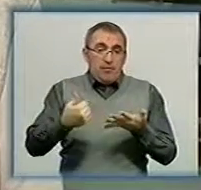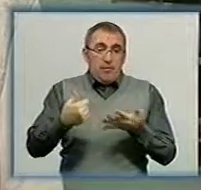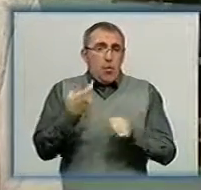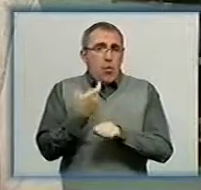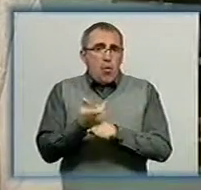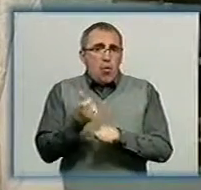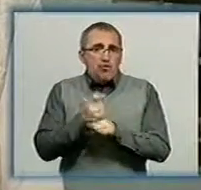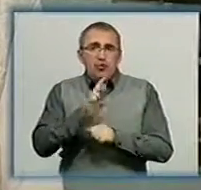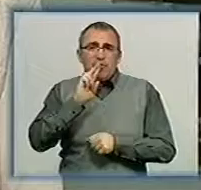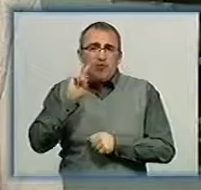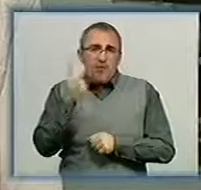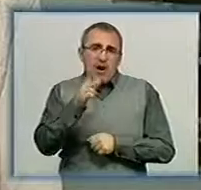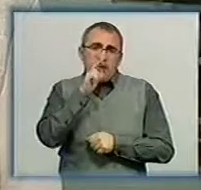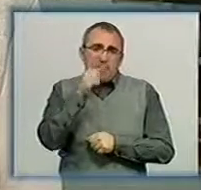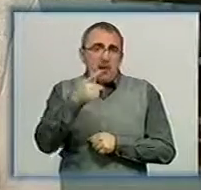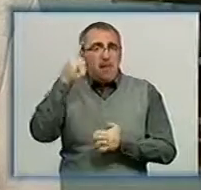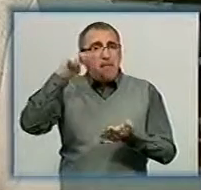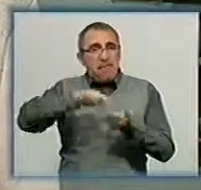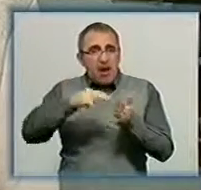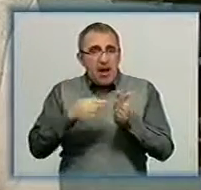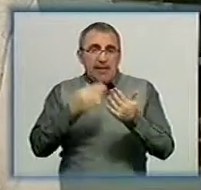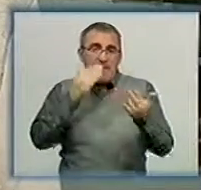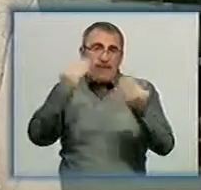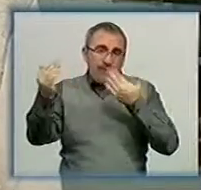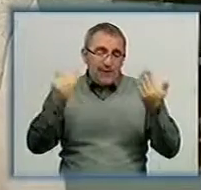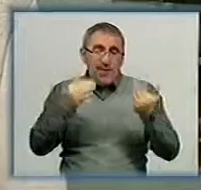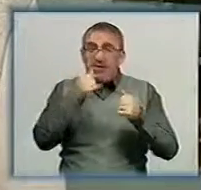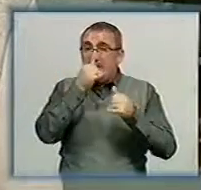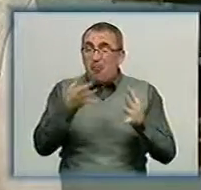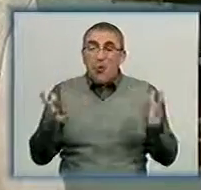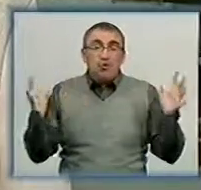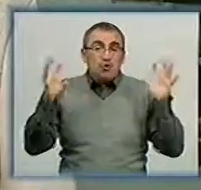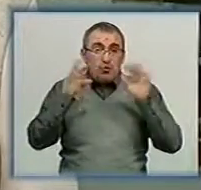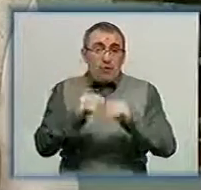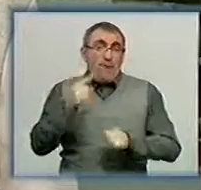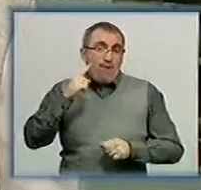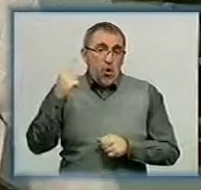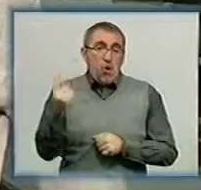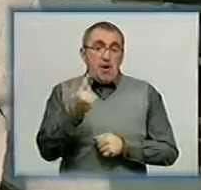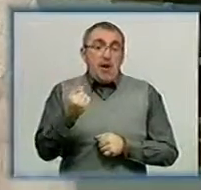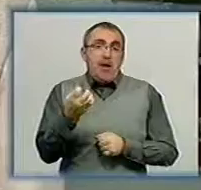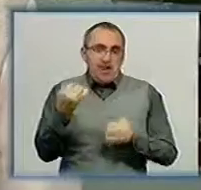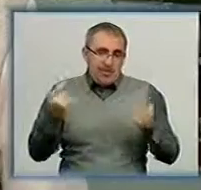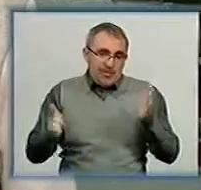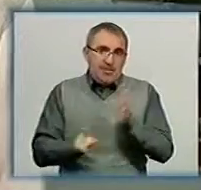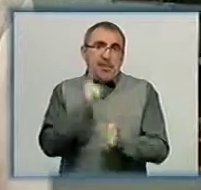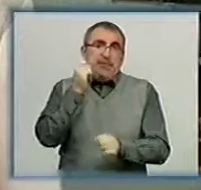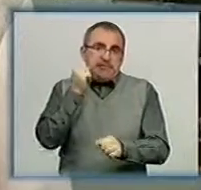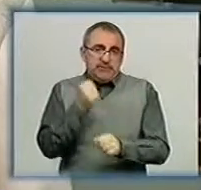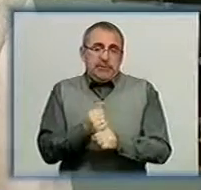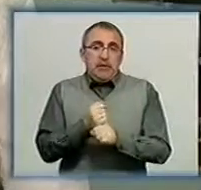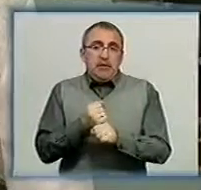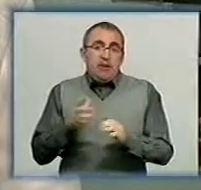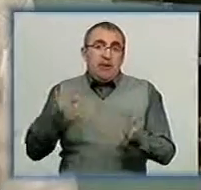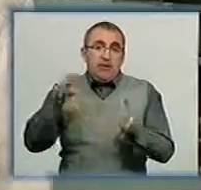Два чи три я вже планирую цю виставку, все ніяк не мав її зібрати поєдно, Наконец-то зробити. І